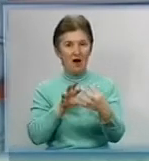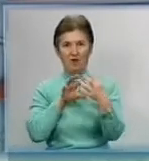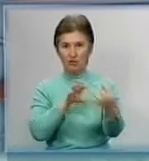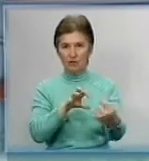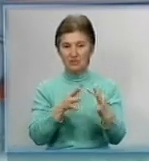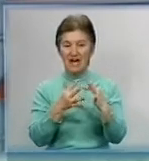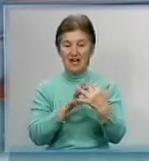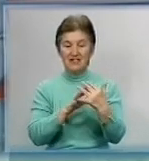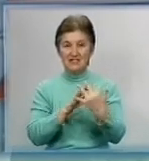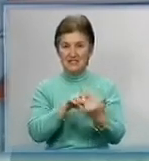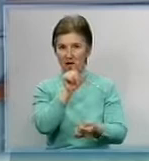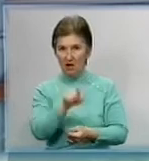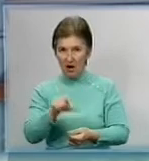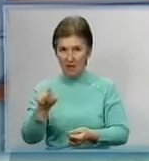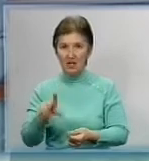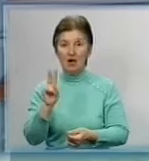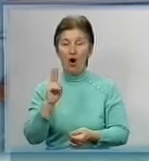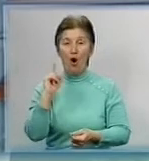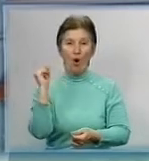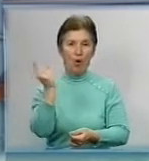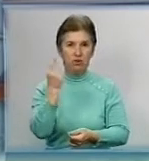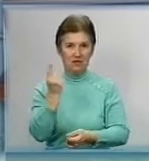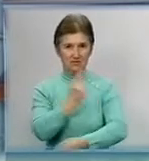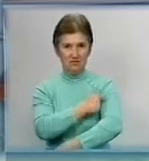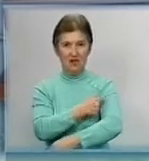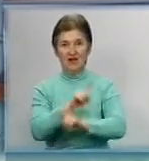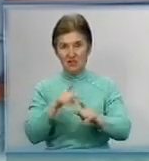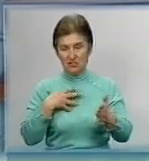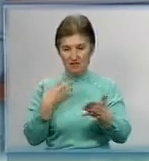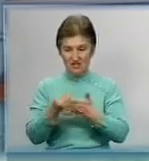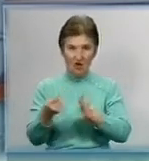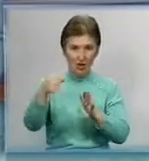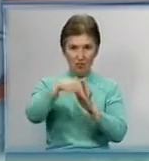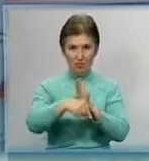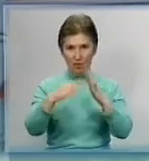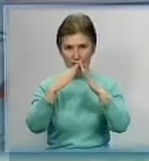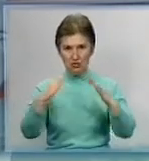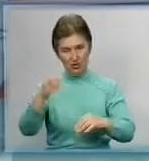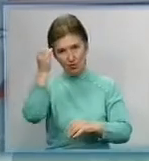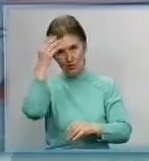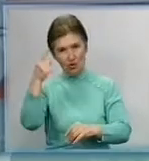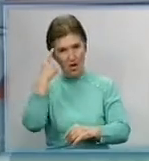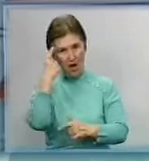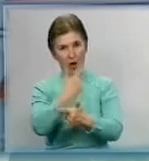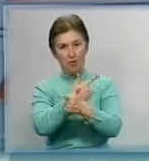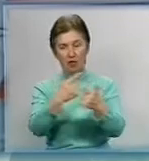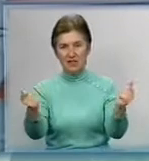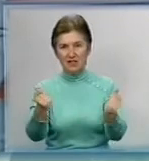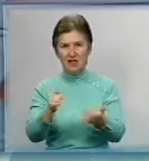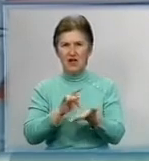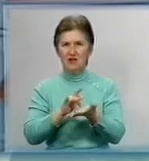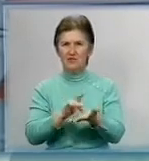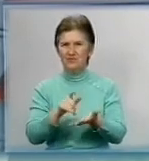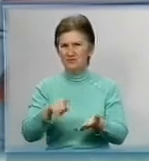селяни зможуть долучитися до обласних культурних заходів прямо у своєму будинку культури. Про це повідомила директор департаменту культури та туризму Валентина